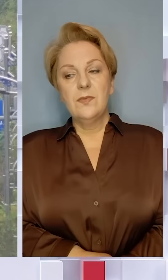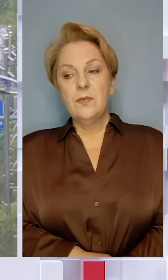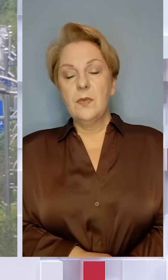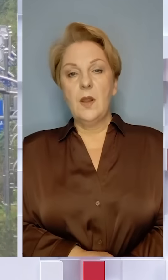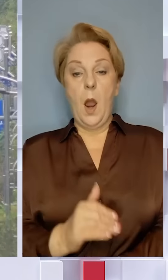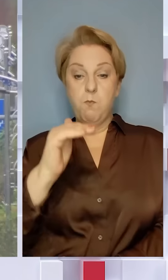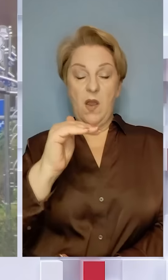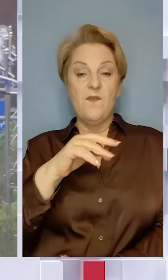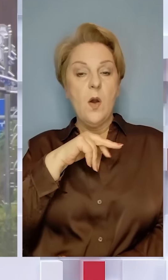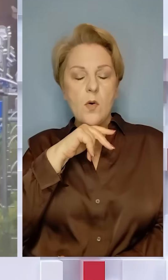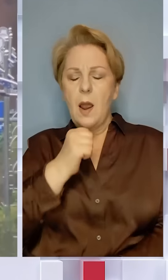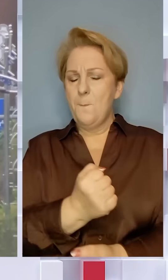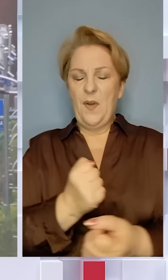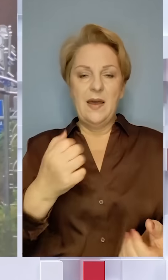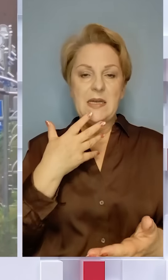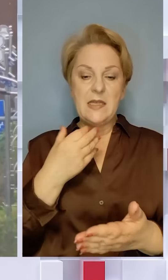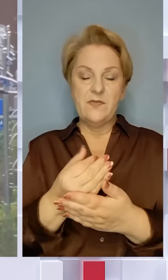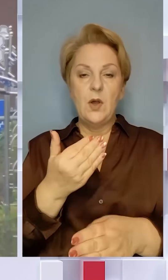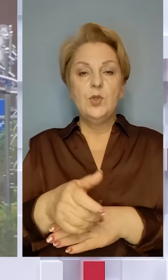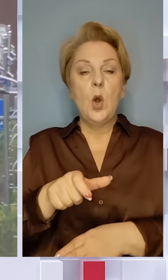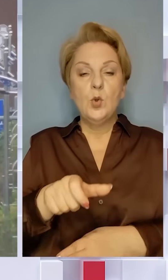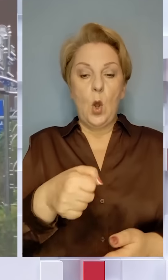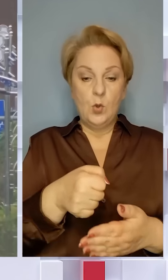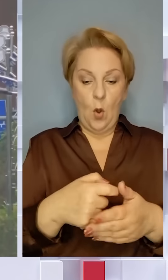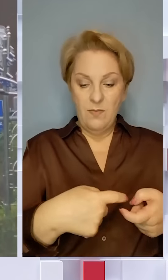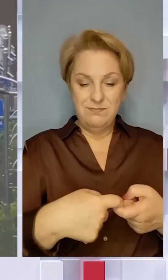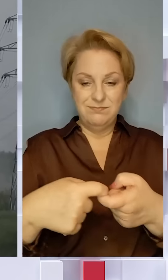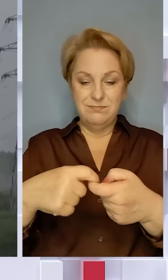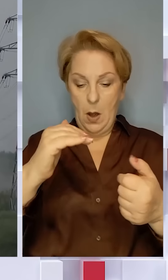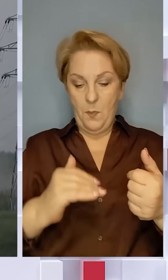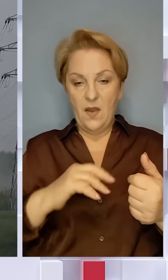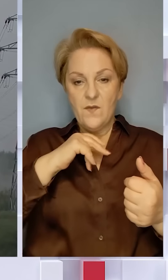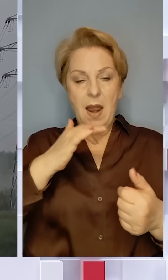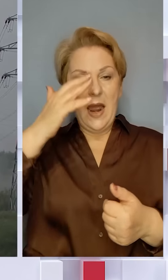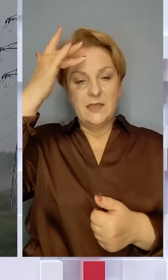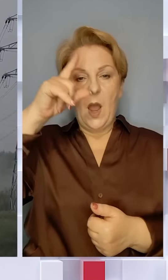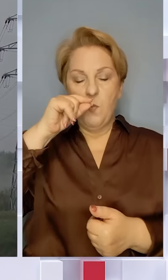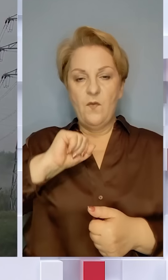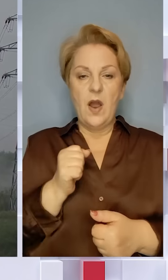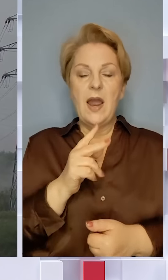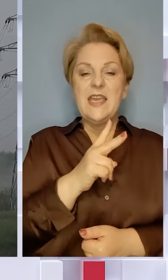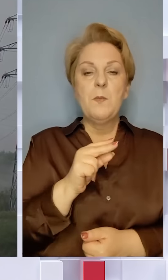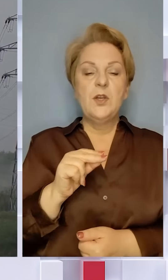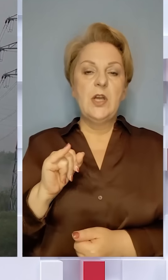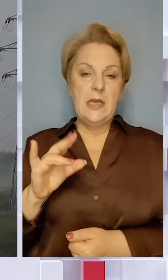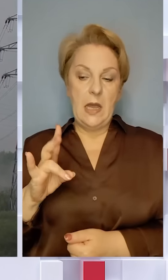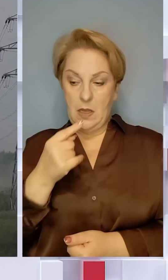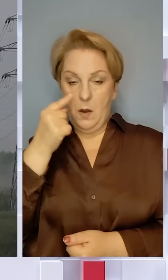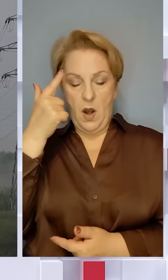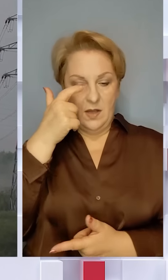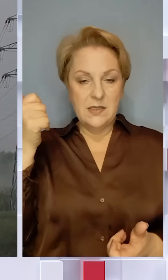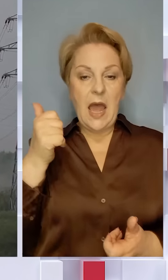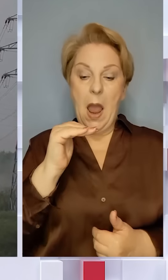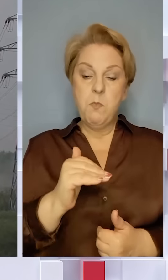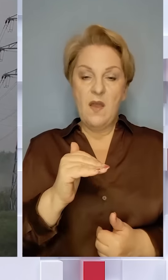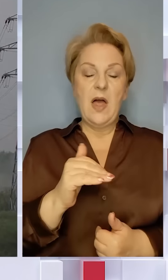Північна Корея таки підірвала свою частину дороги до Південної Кореї. Про наміри путінського друга Кім Чен Інна напередодні заявляли південно